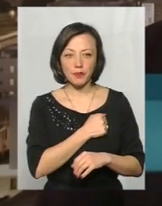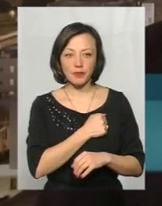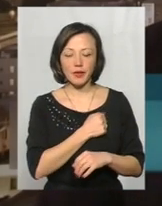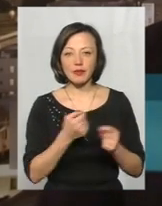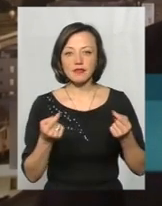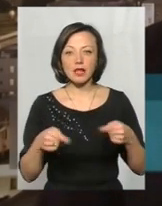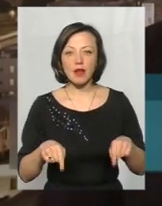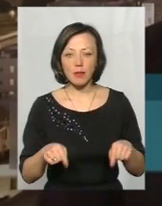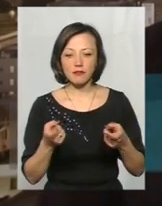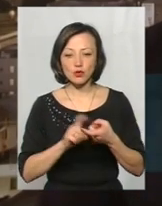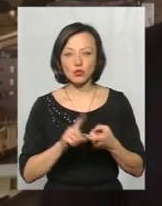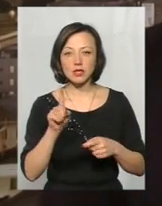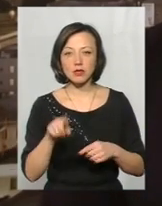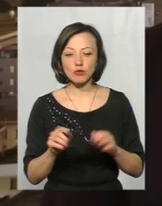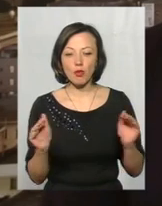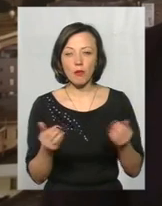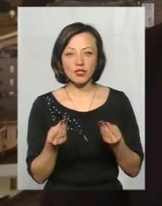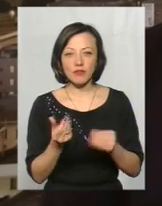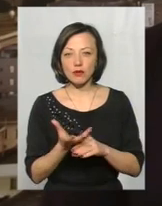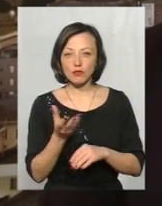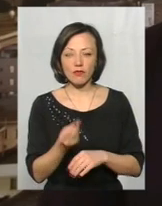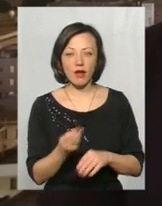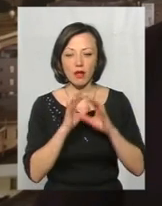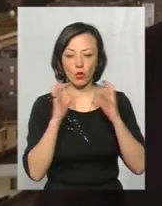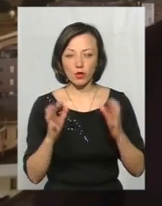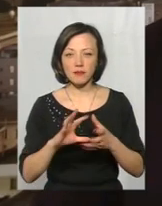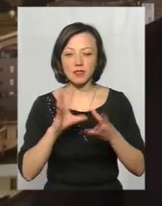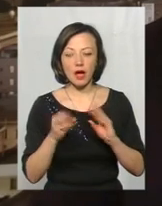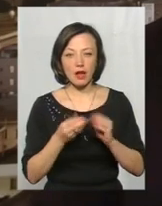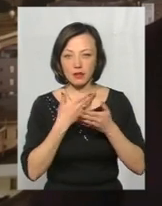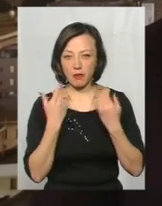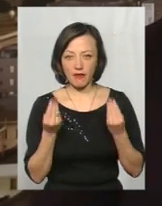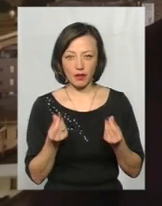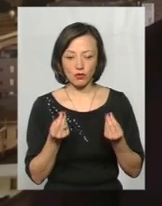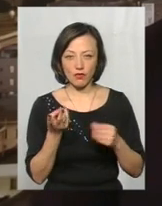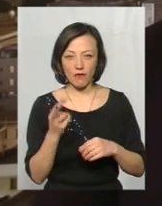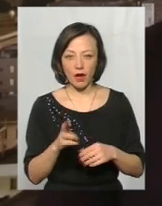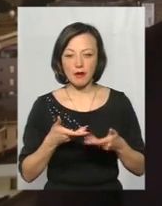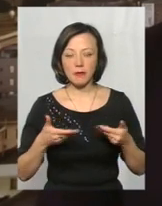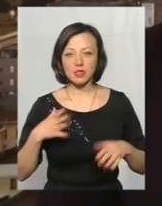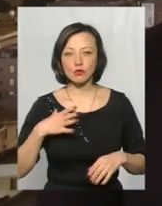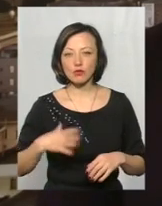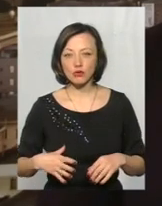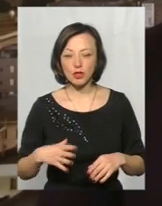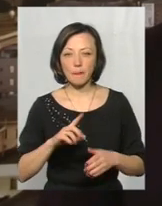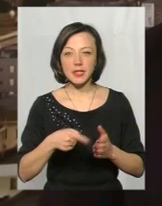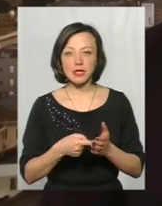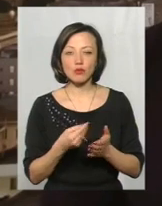в занепаді в зв'язку з тим, що обмежене фінансування на їх утримання. Взагалі немає фінансування, ми змушені міським